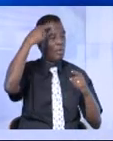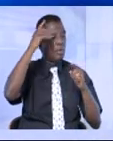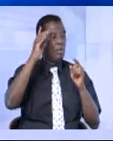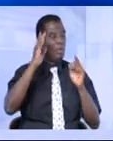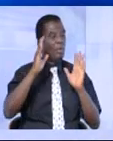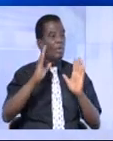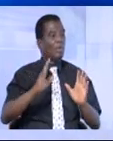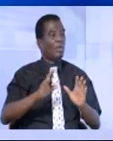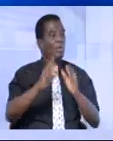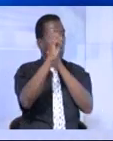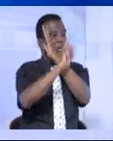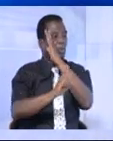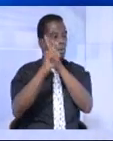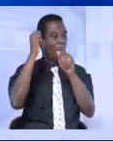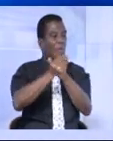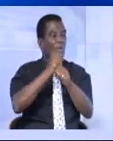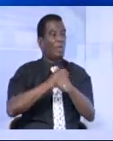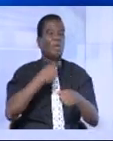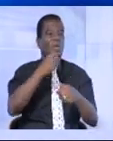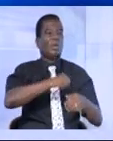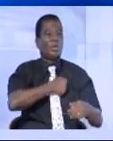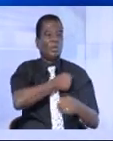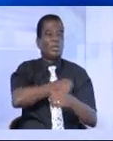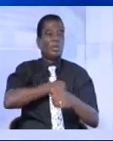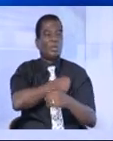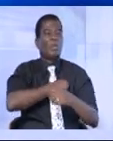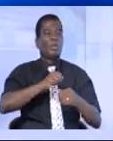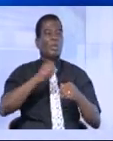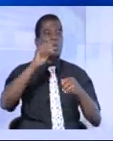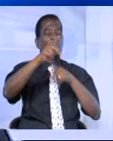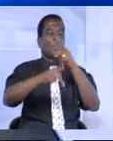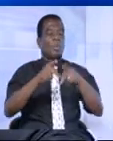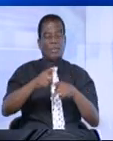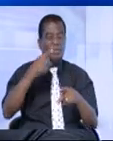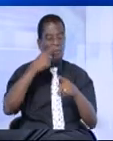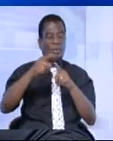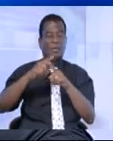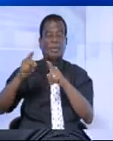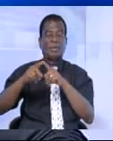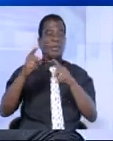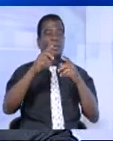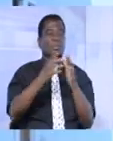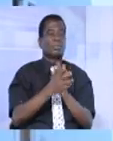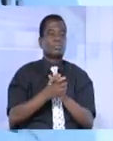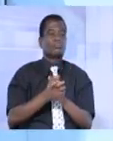autonome d'Abidjan expriment leur solidarité aux populations de Grand Bassam. Les détails avec Onaté Moussa.